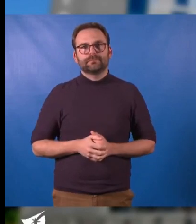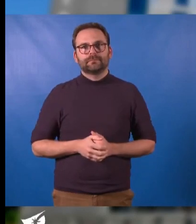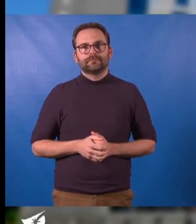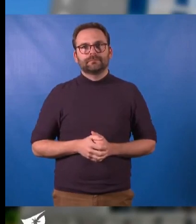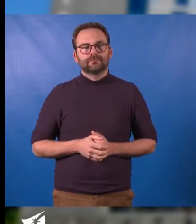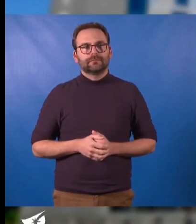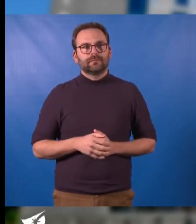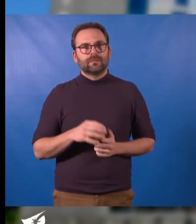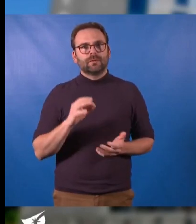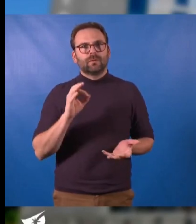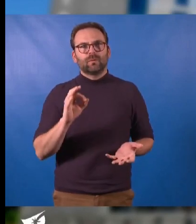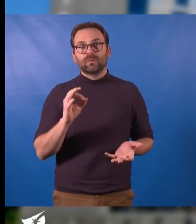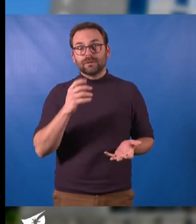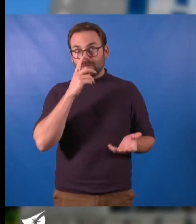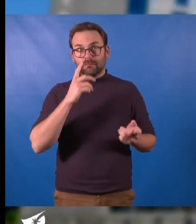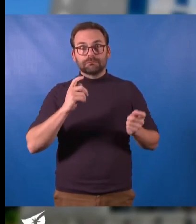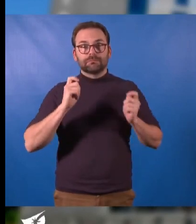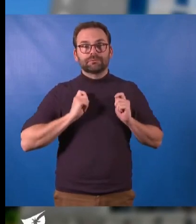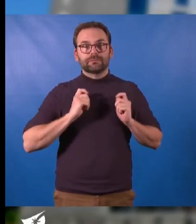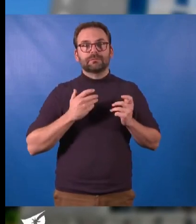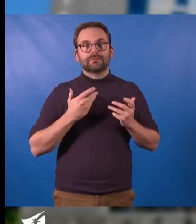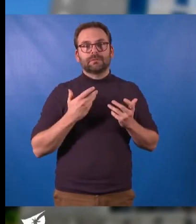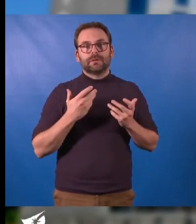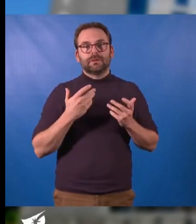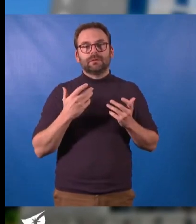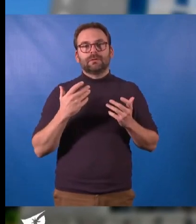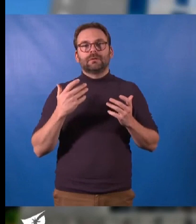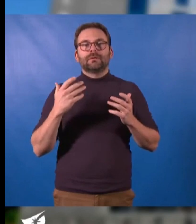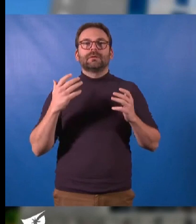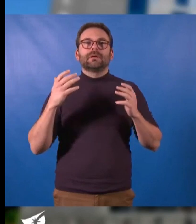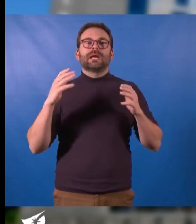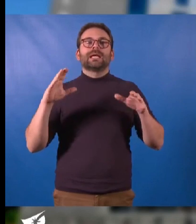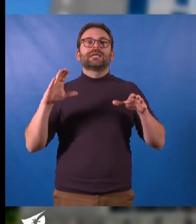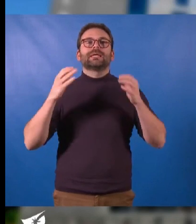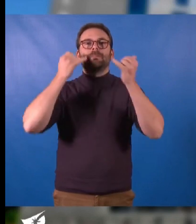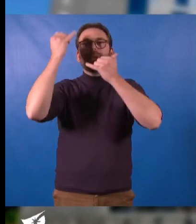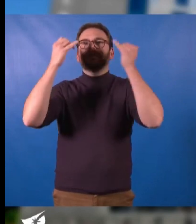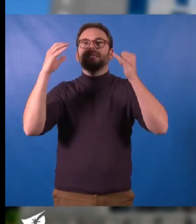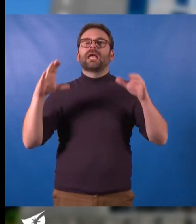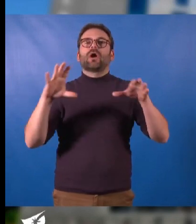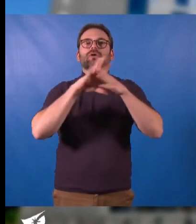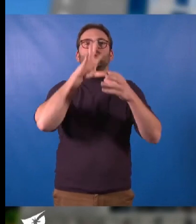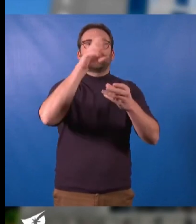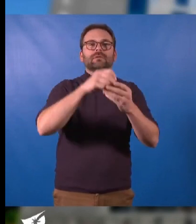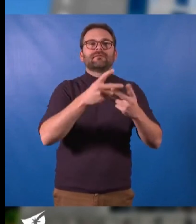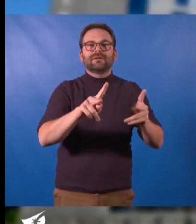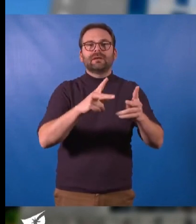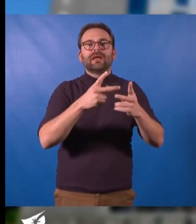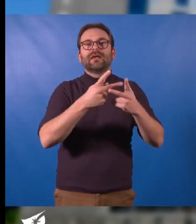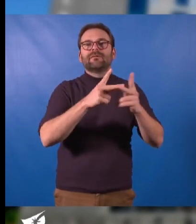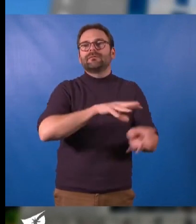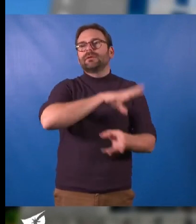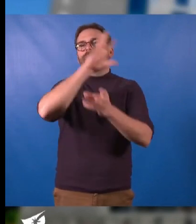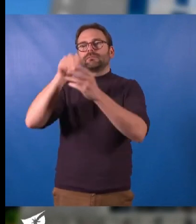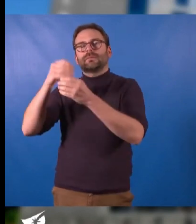Oui, je crois qu'il me revient de mettre les imaginaires au cœur de la cité, la cité au cœur des imaginaires. Peut-être le théâtre sur la